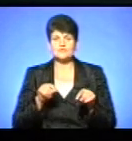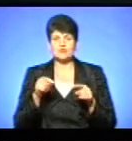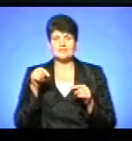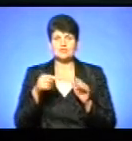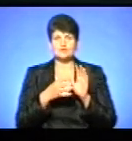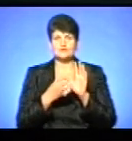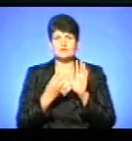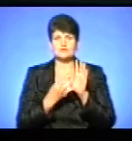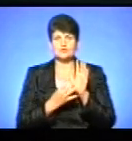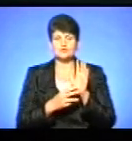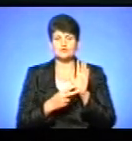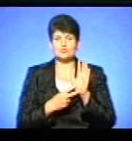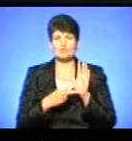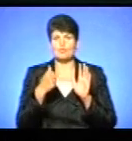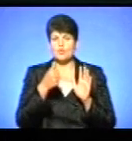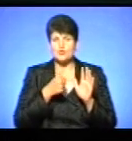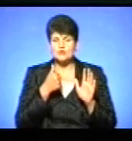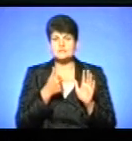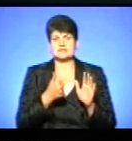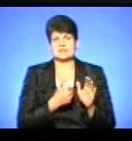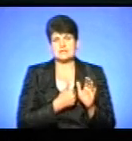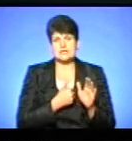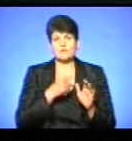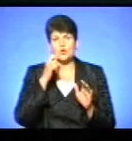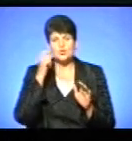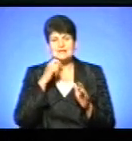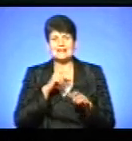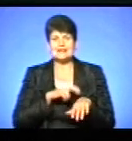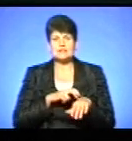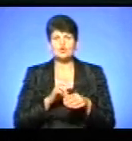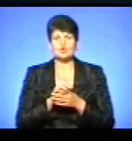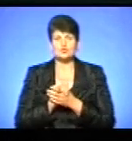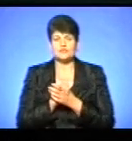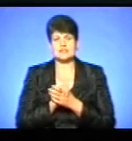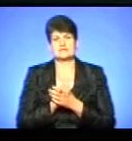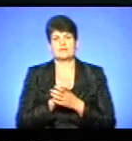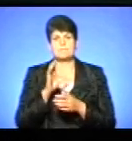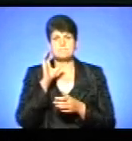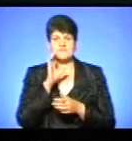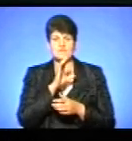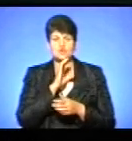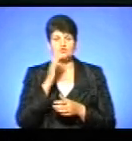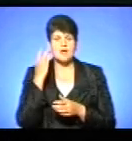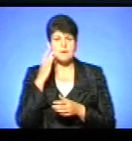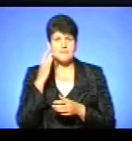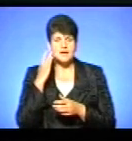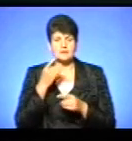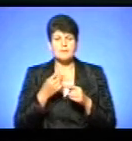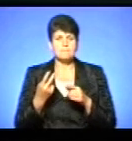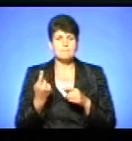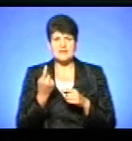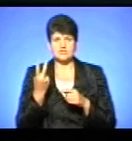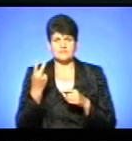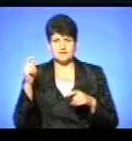1977 році з ініціативи Українського лікарського товариства Північної Америки. Перших два конгреси цієї